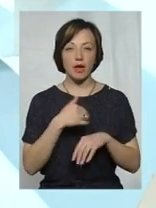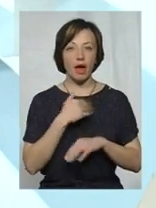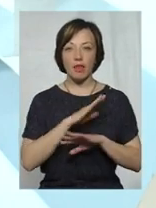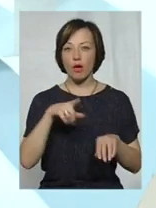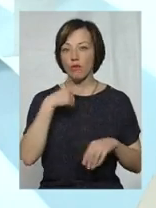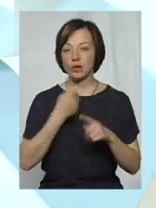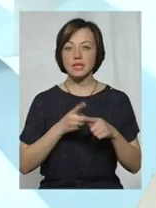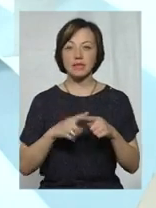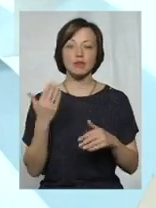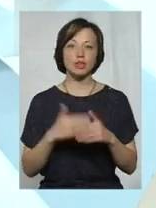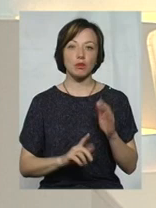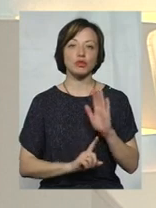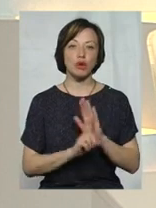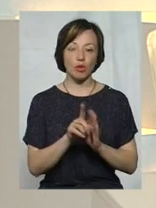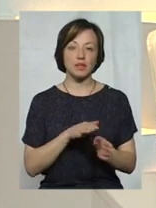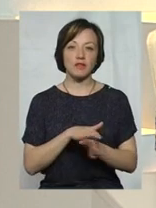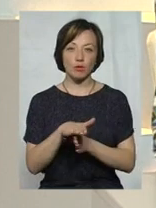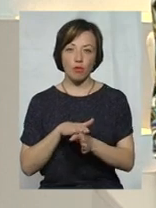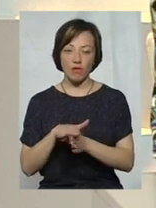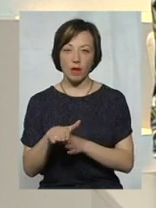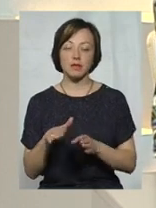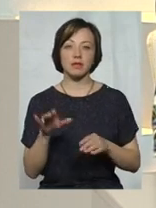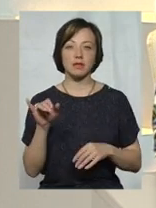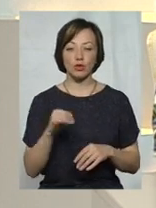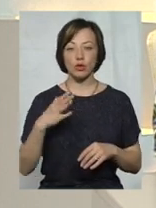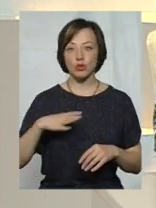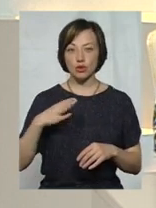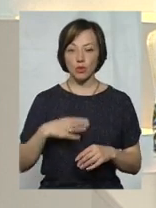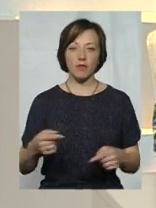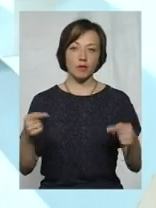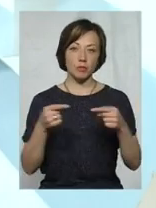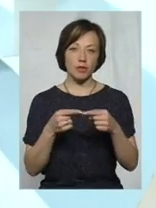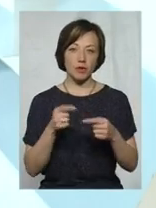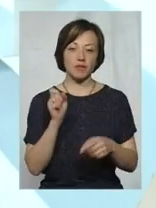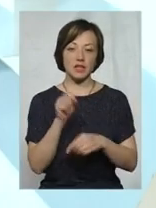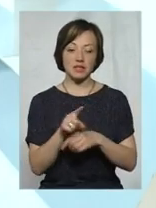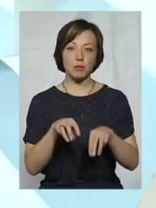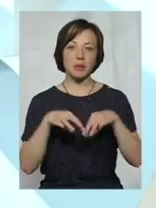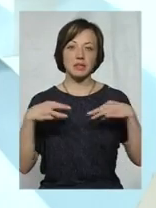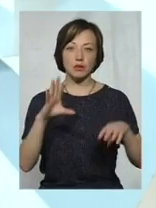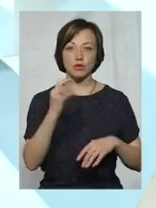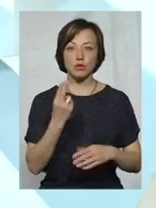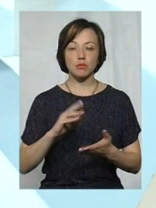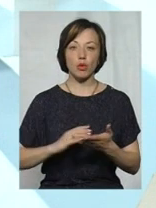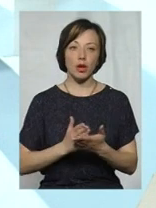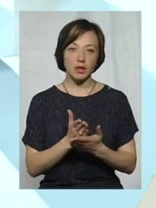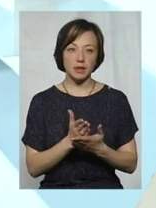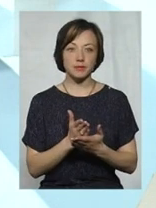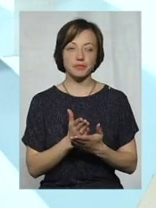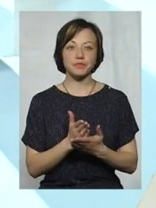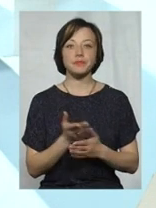вже почалося відбуватися. Очікували відповідні вказівки Міністерства соціальної політики.